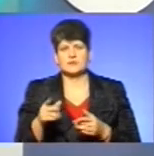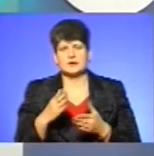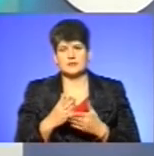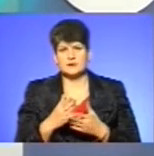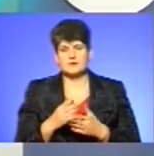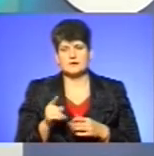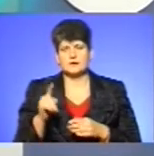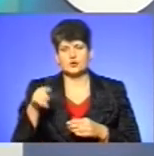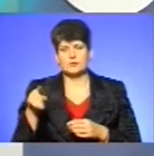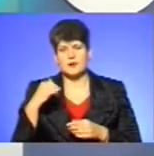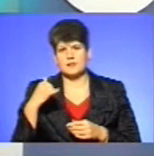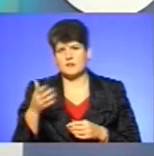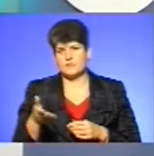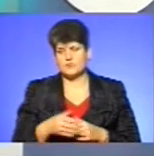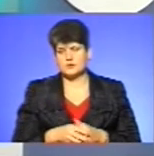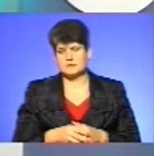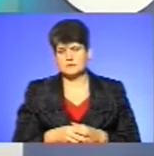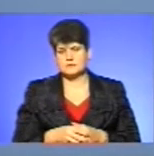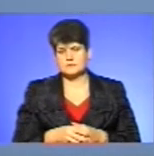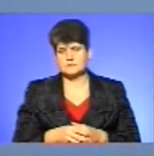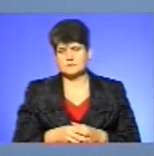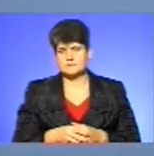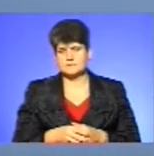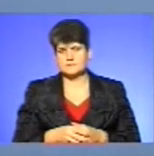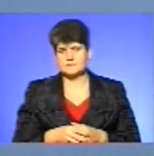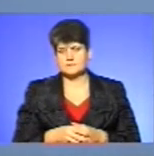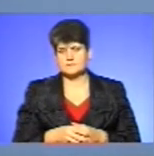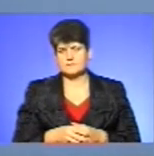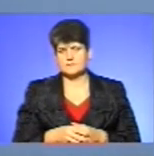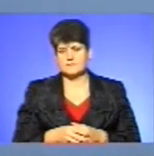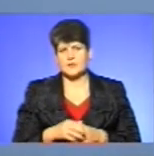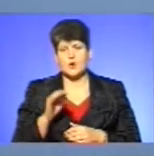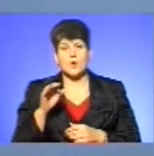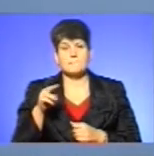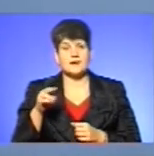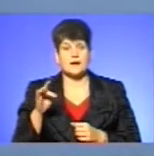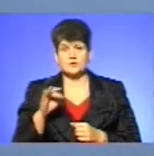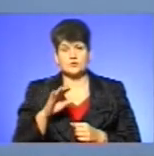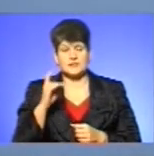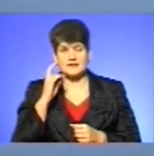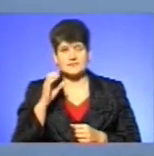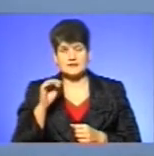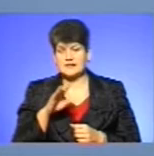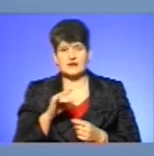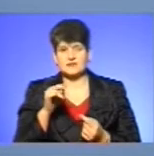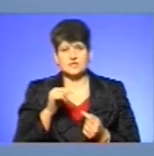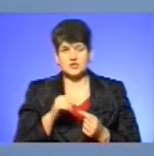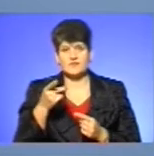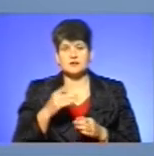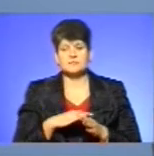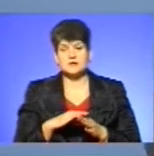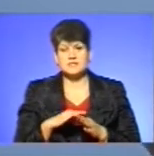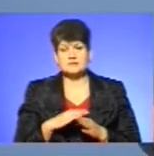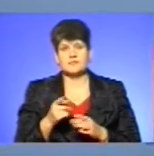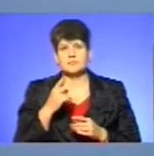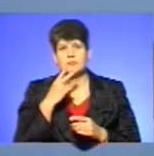і їхні номери телефонів? Бачите, оператор не визначає ваші прізніші імі по батьки. Він бачить